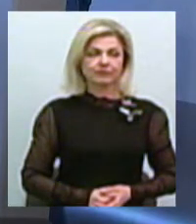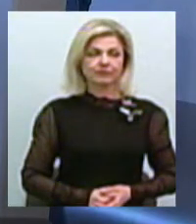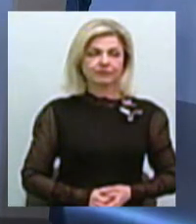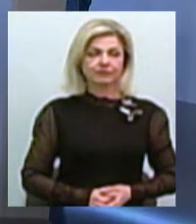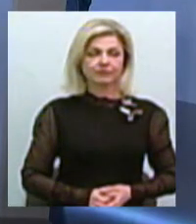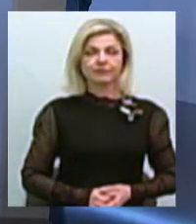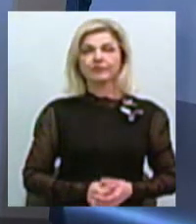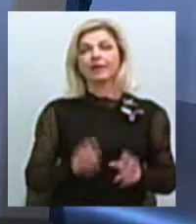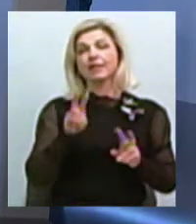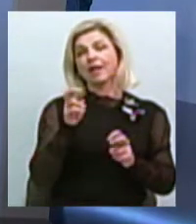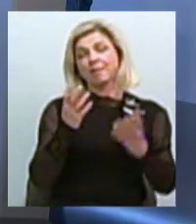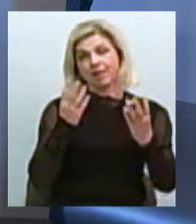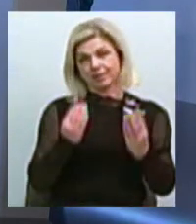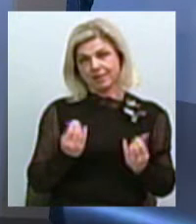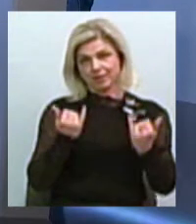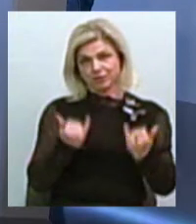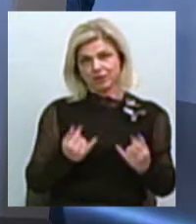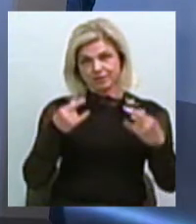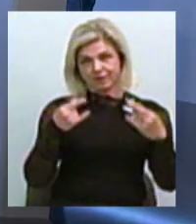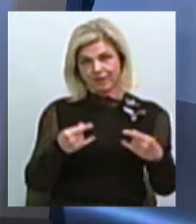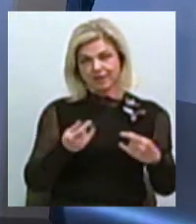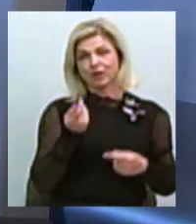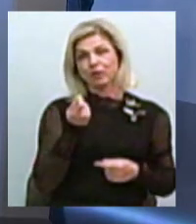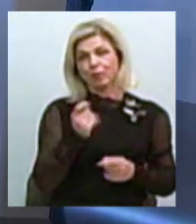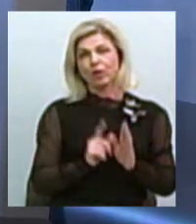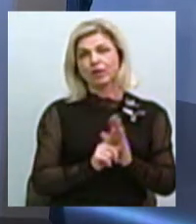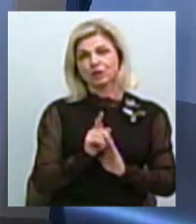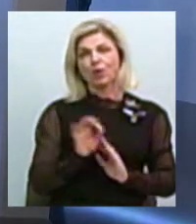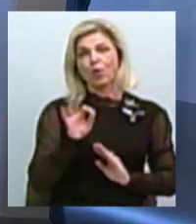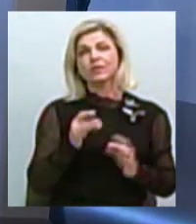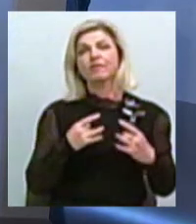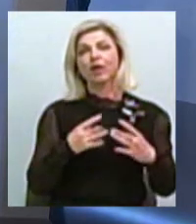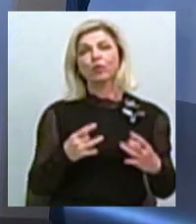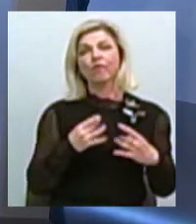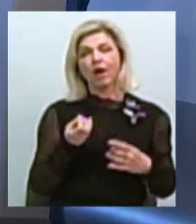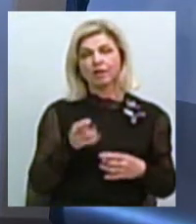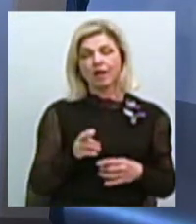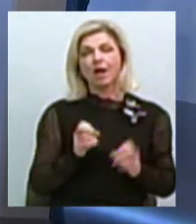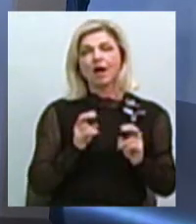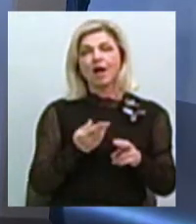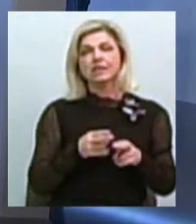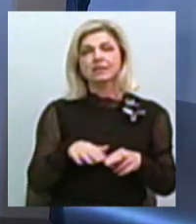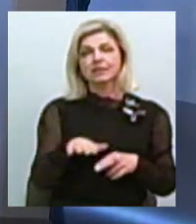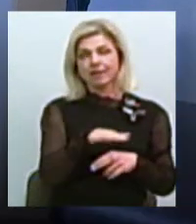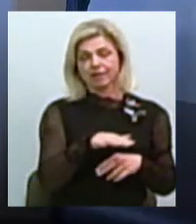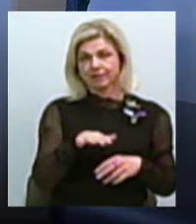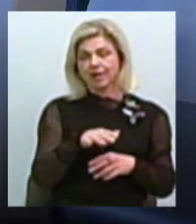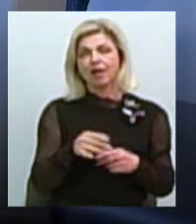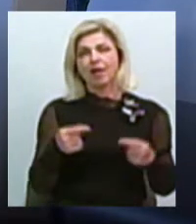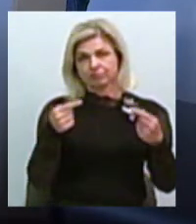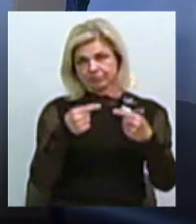Тима дня в прямому ефірі. Трошки спочатку про святкування. Наскільки ця реконструкція відповідала дійсності?